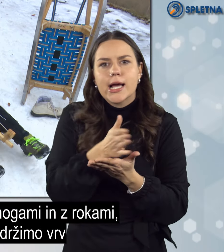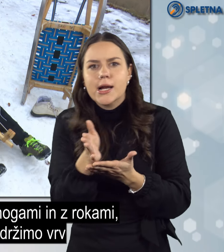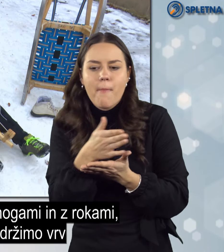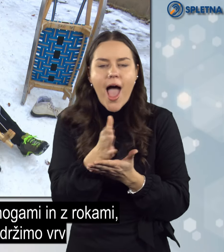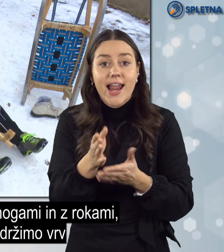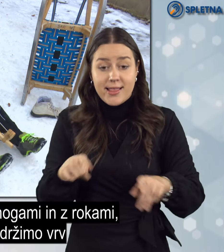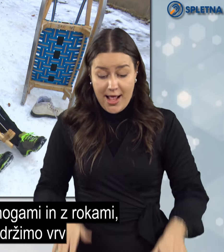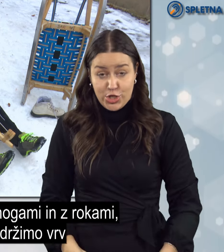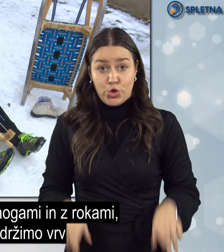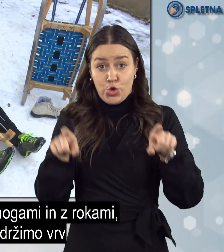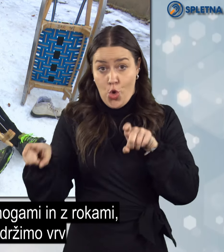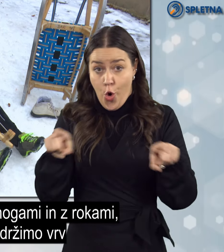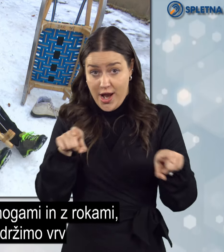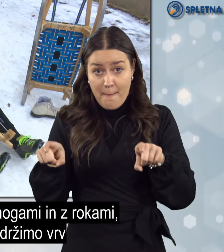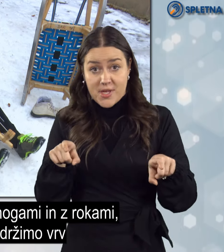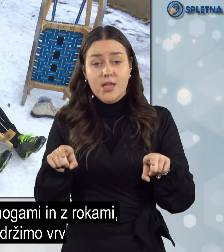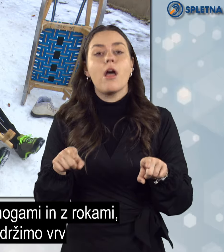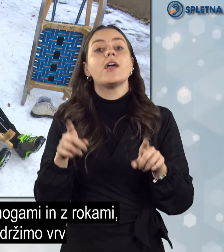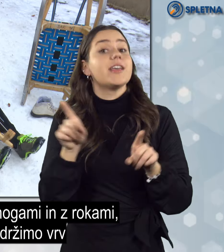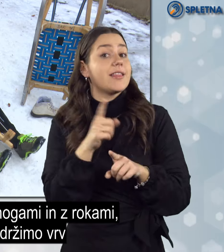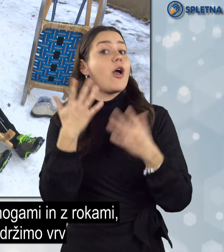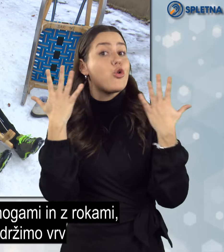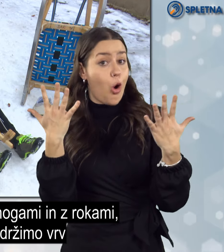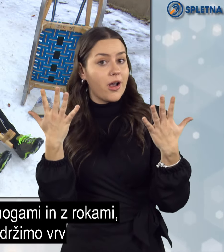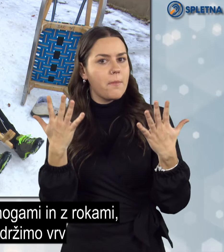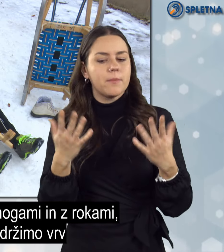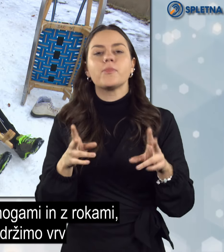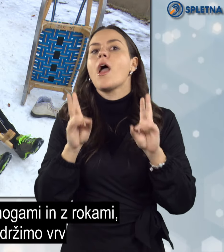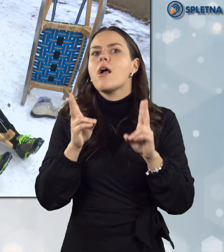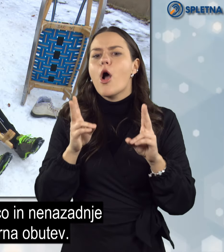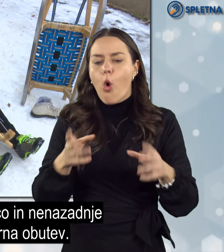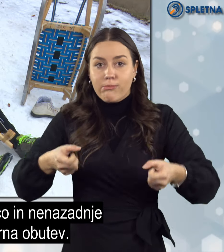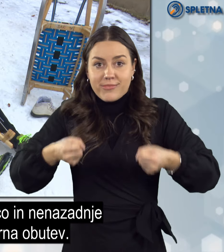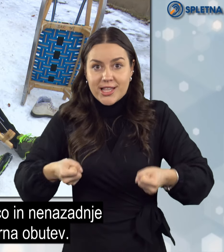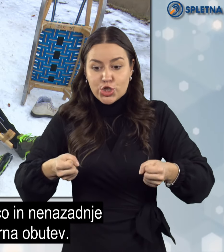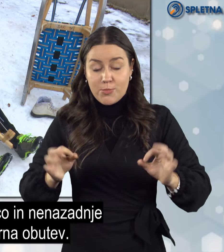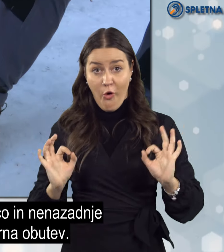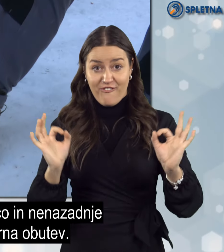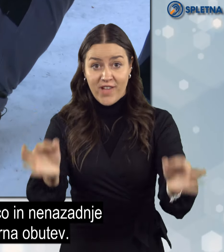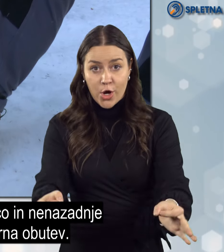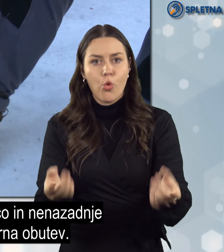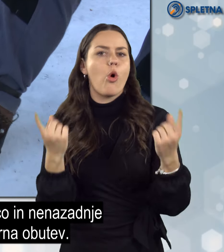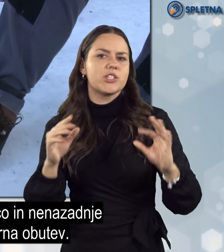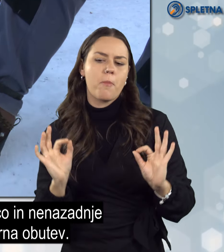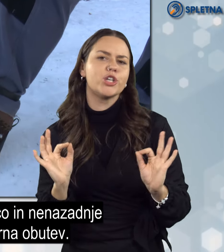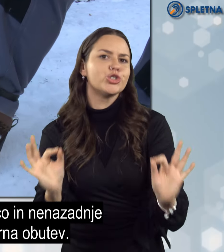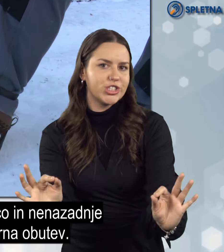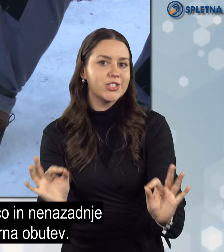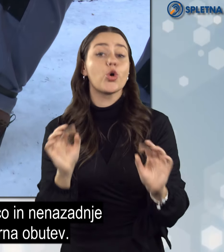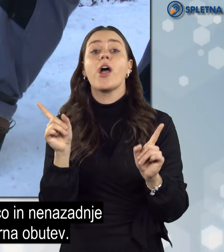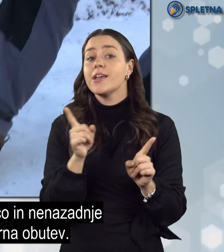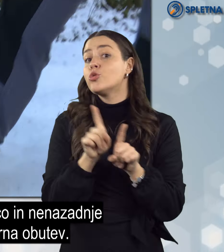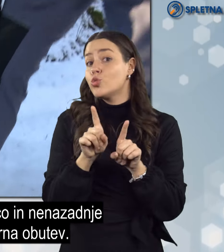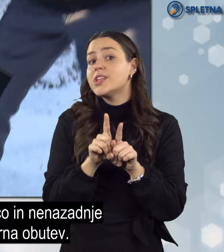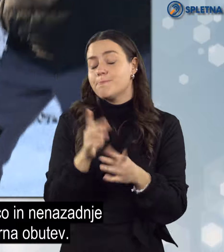Primarjanje z nogami in z rokami, kako držimo vrv oziroma žico in ena zadnje primerna